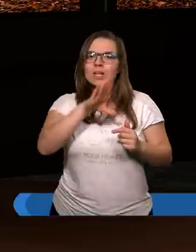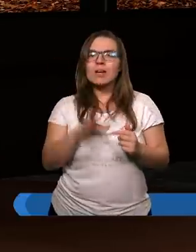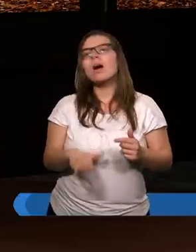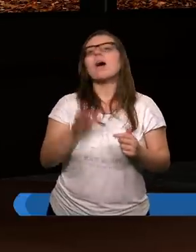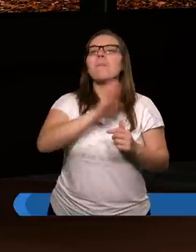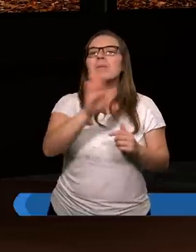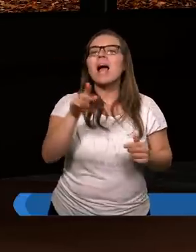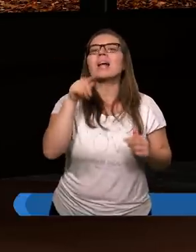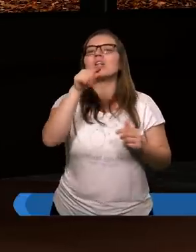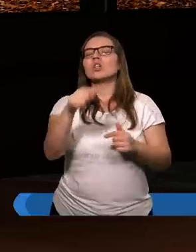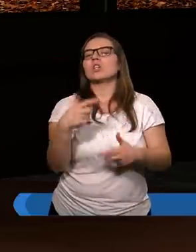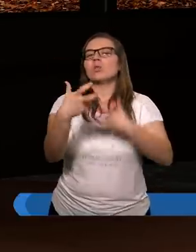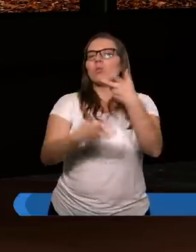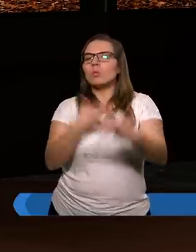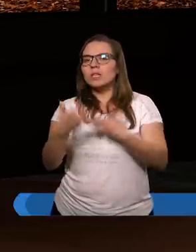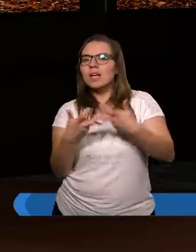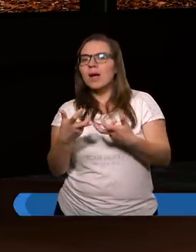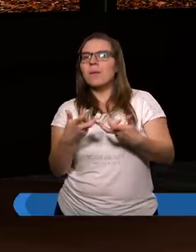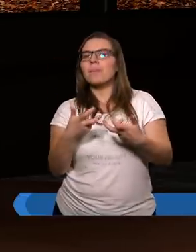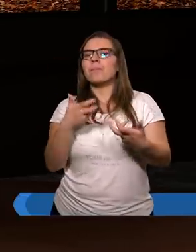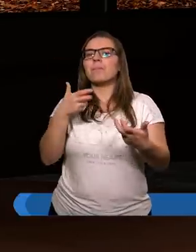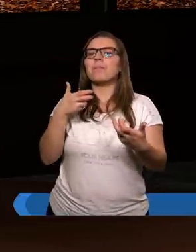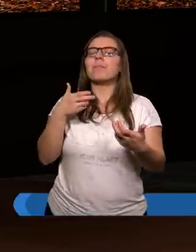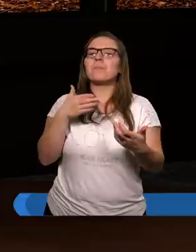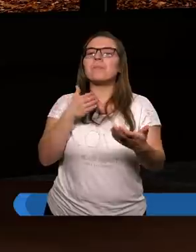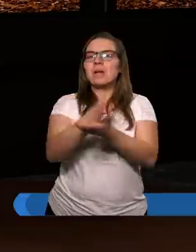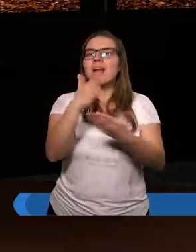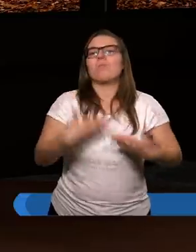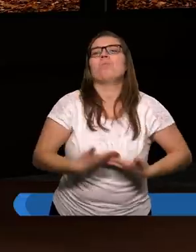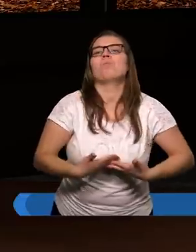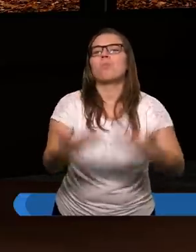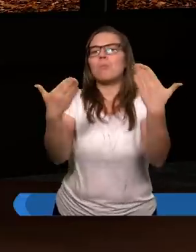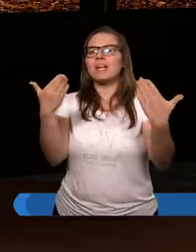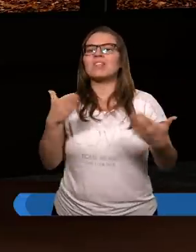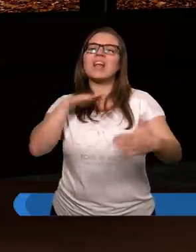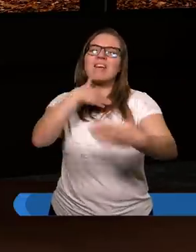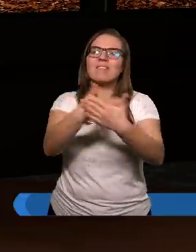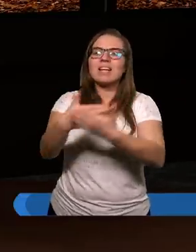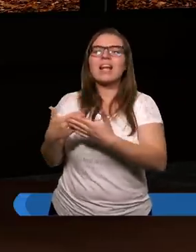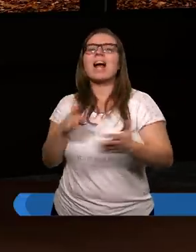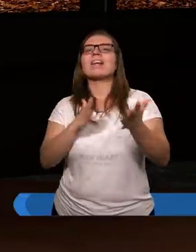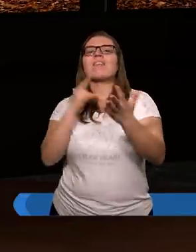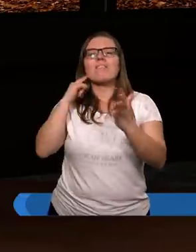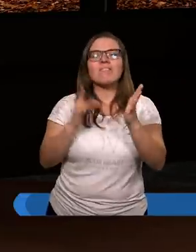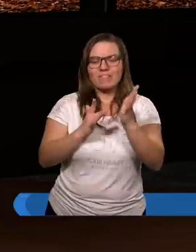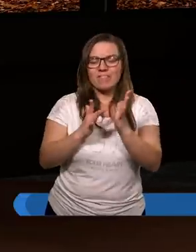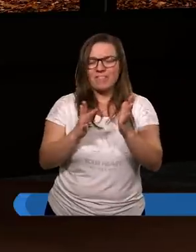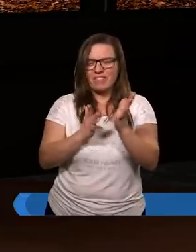mieli to uczynić przez publiczne wyznanie wiary w czasie chrztu.